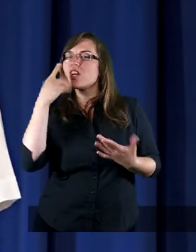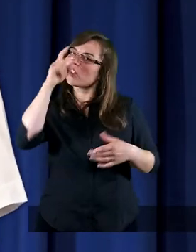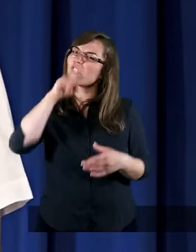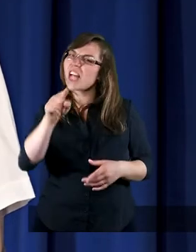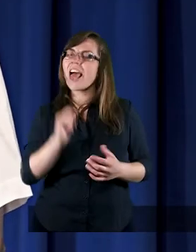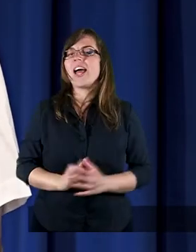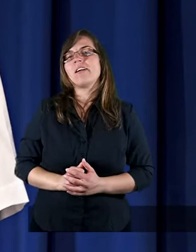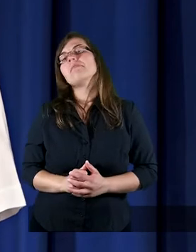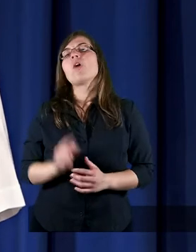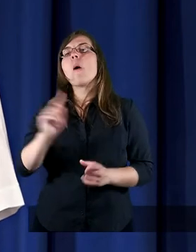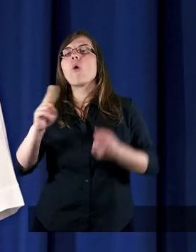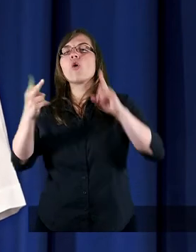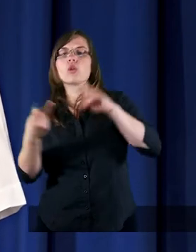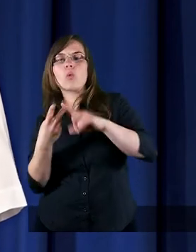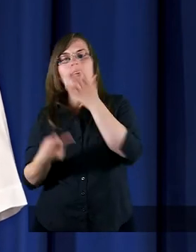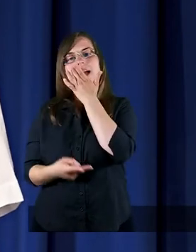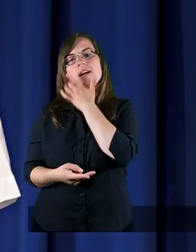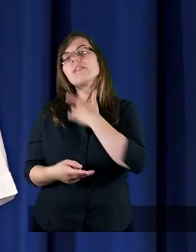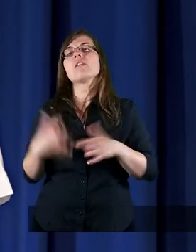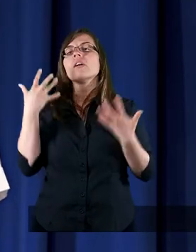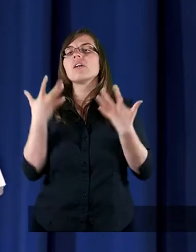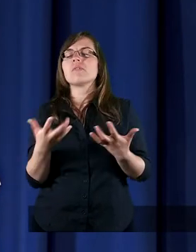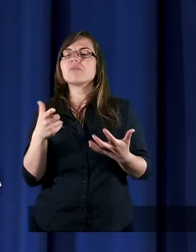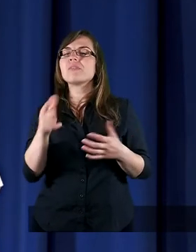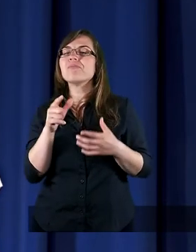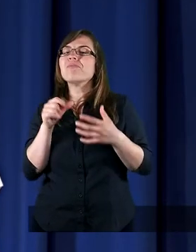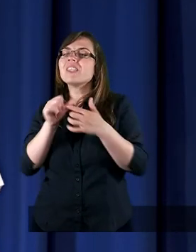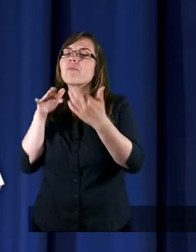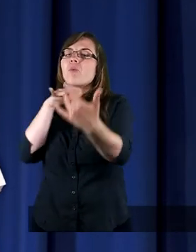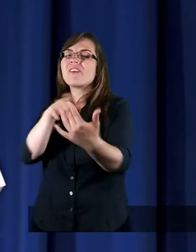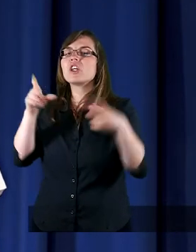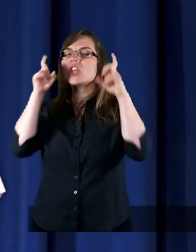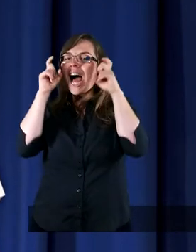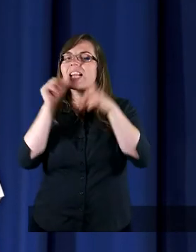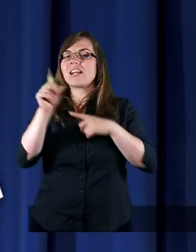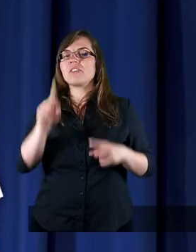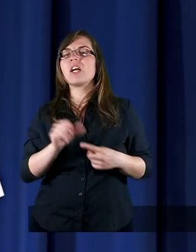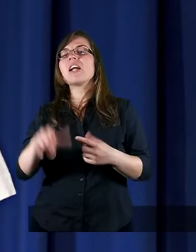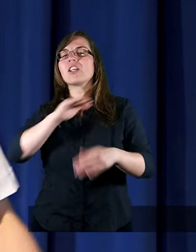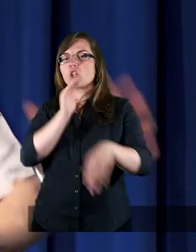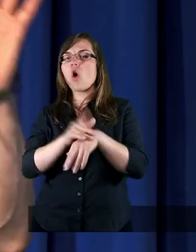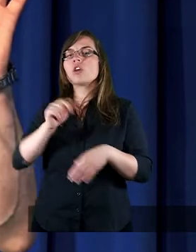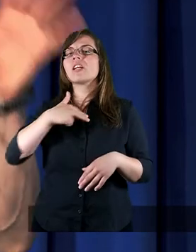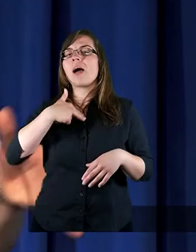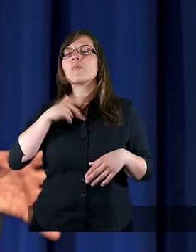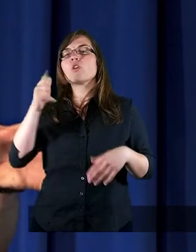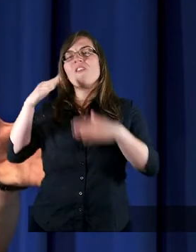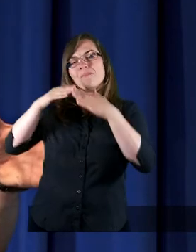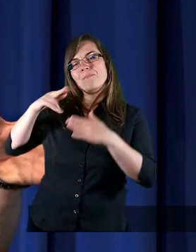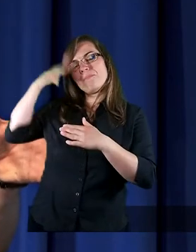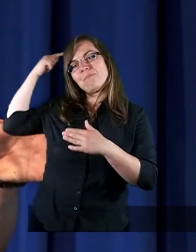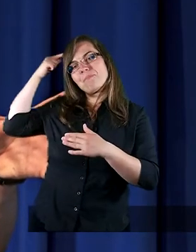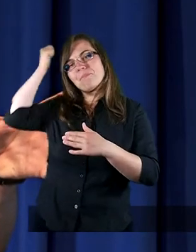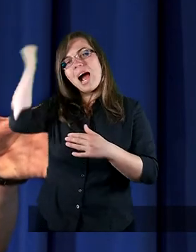a po drugie to nasza pamięć. Chyba się zgodzicie ze mną, że to, co zapada w naszą